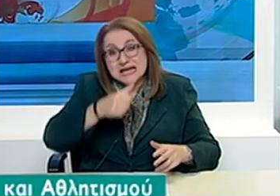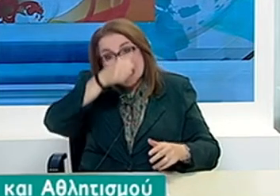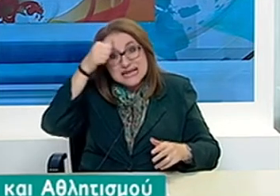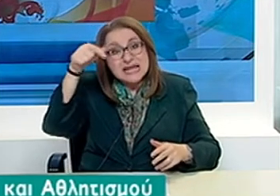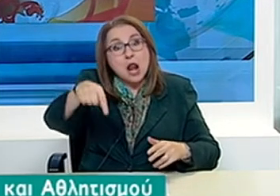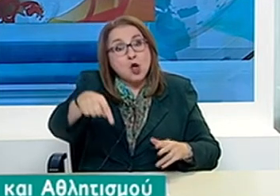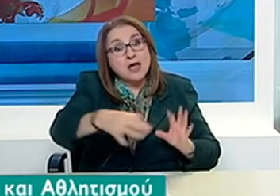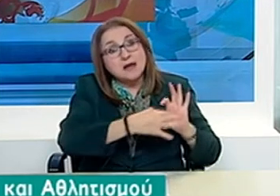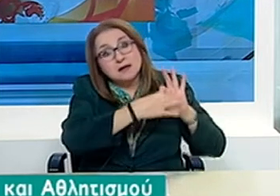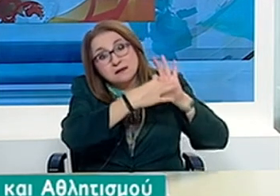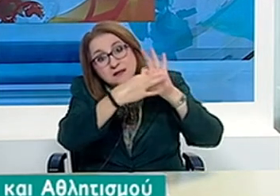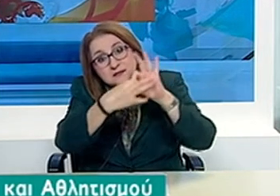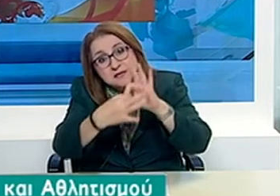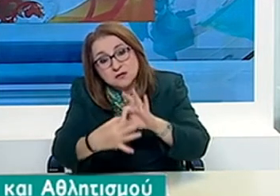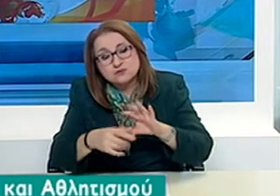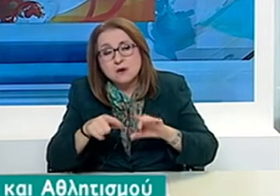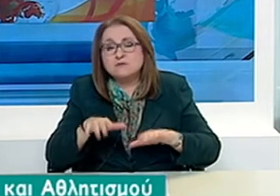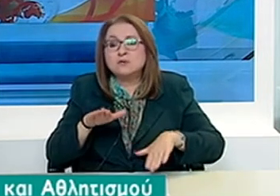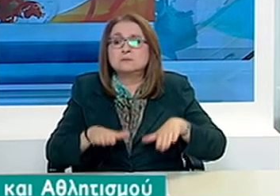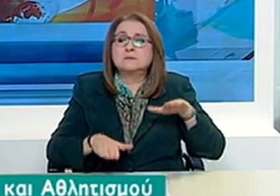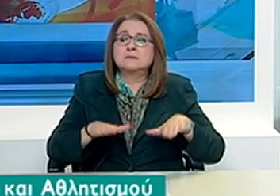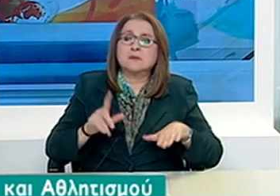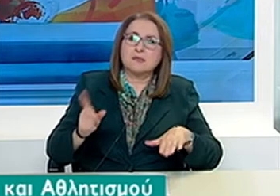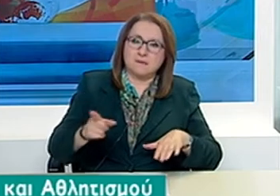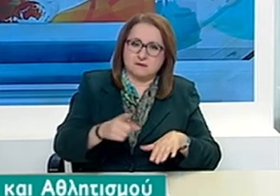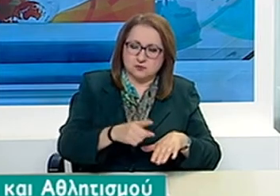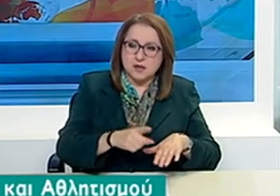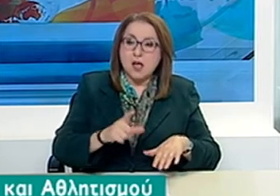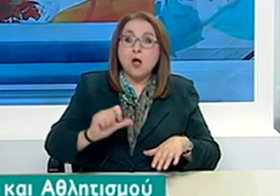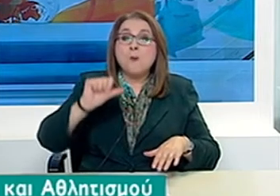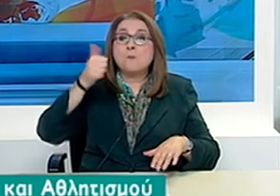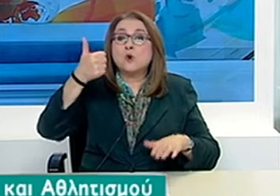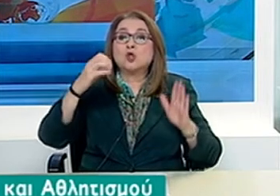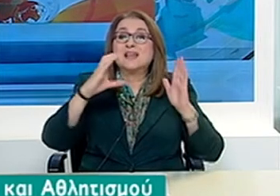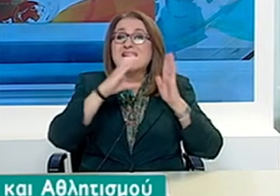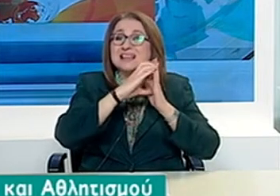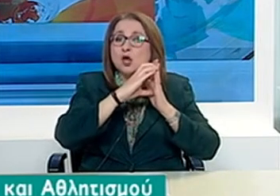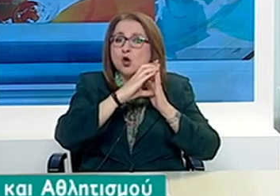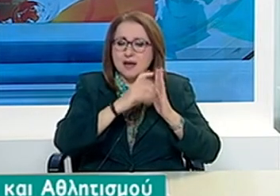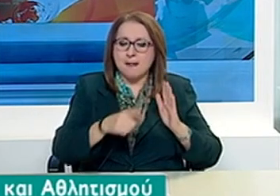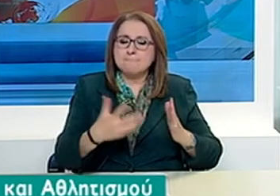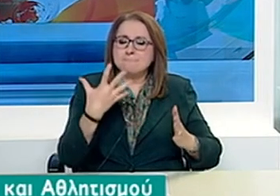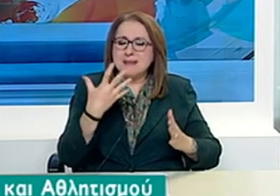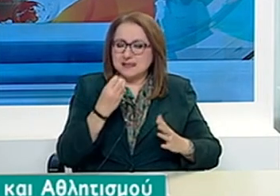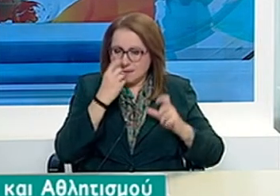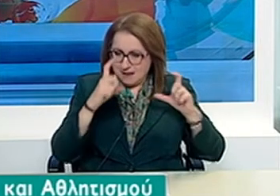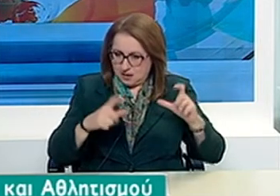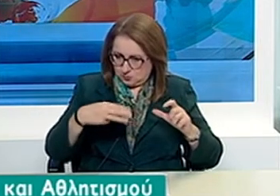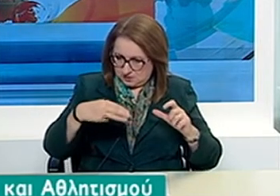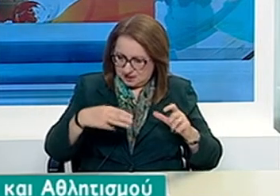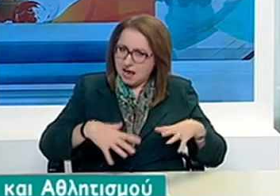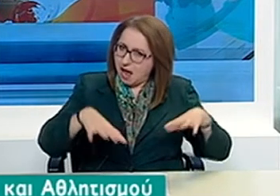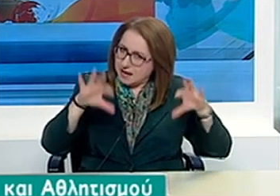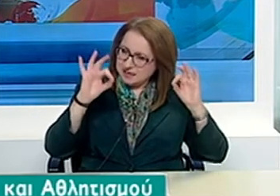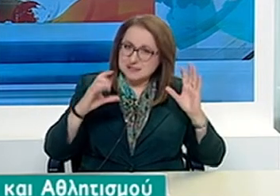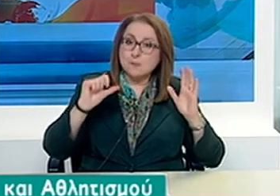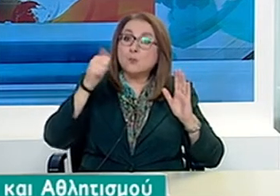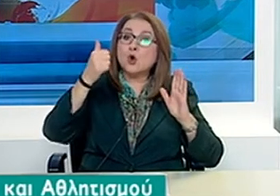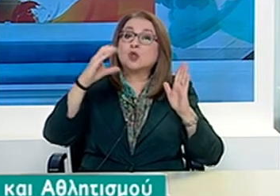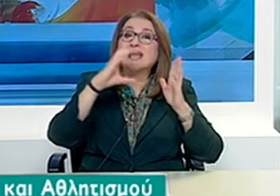Για την περίπτωση της πρώτης κατηγορίας του ποδοσφαίρου, θα επιτραπεί από την προσοχή 3η, 5 Μαΐου, η προπόνηση